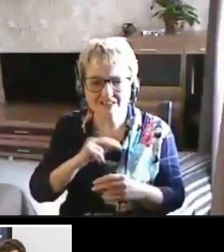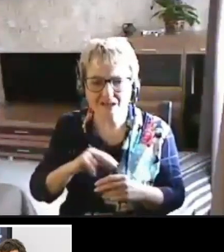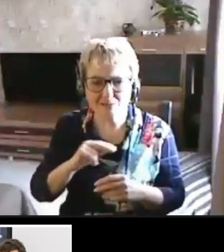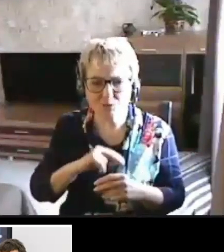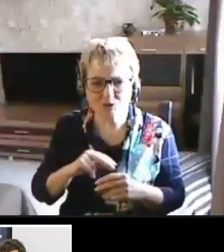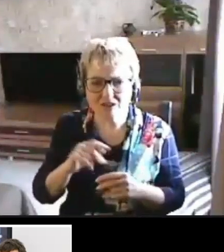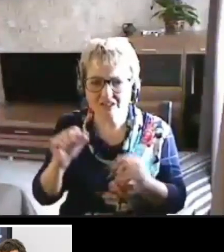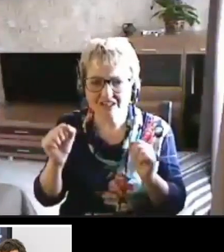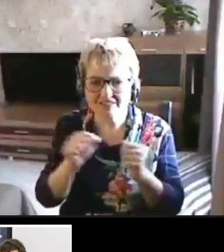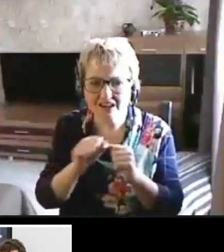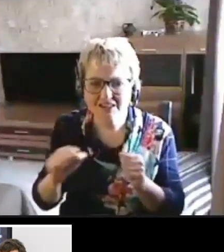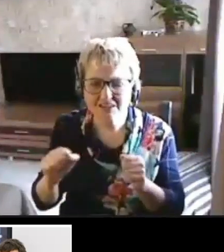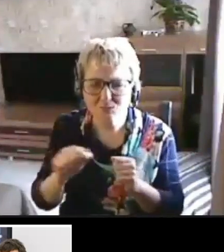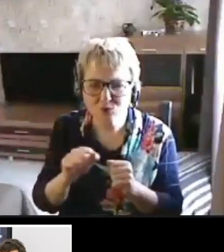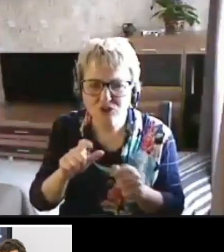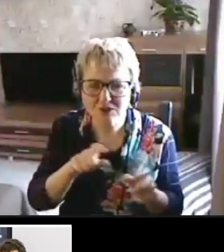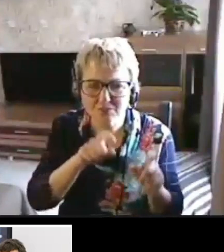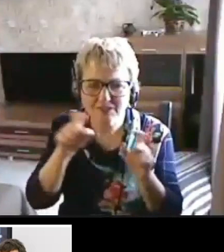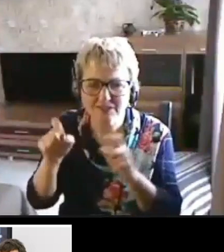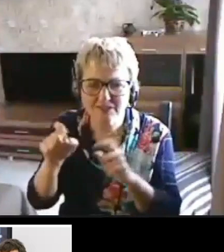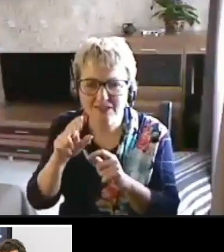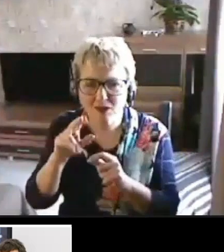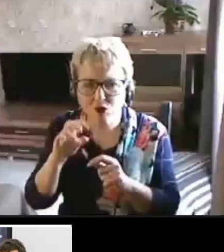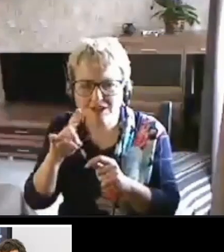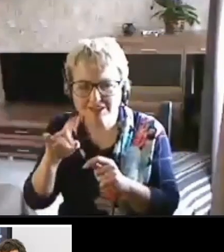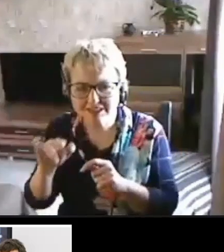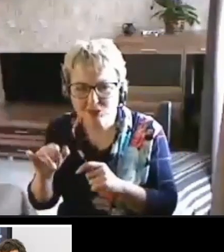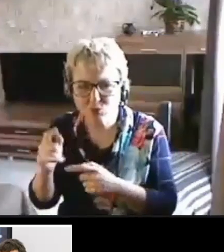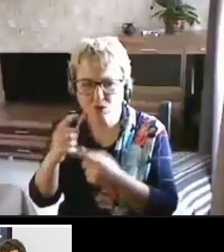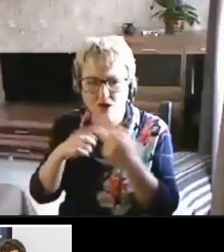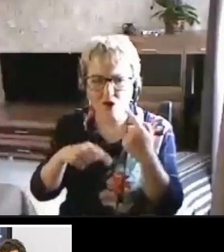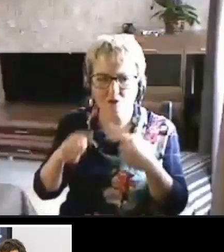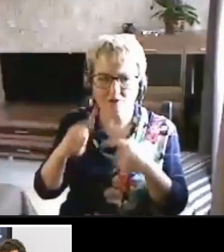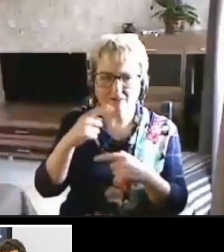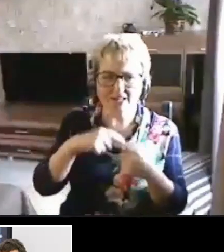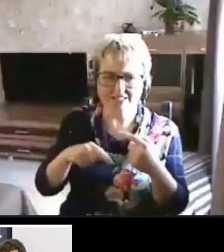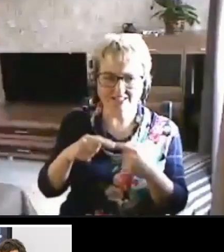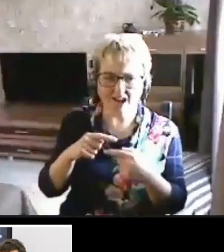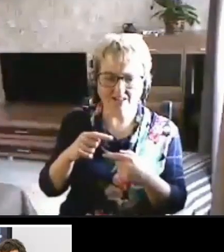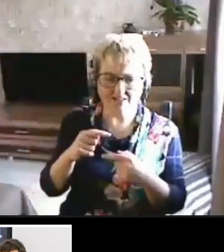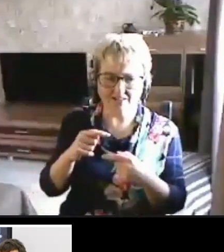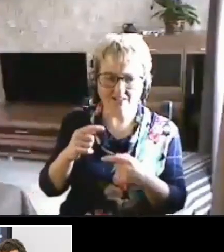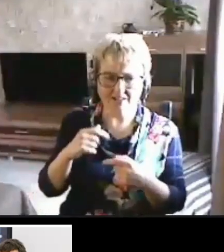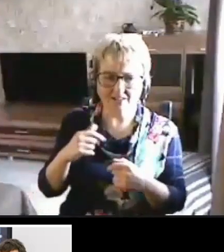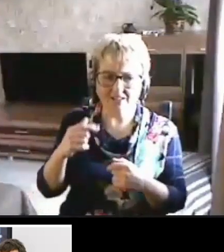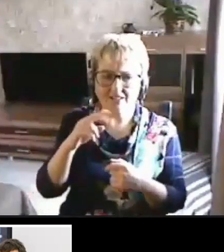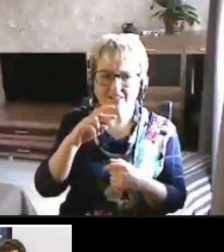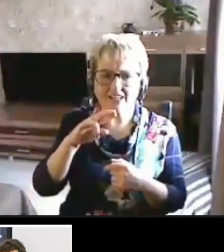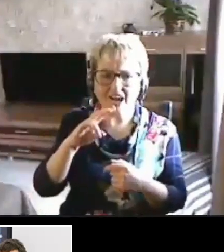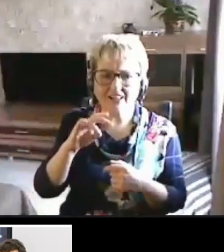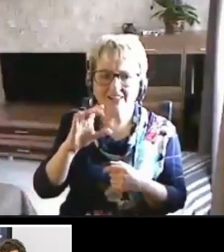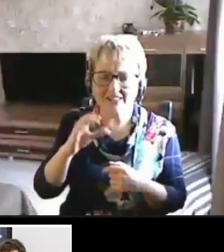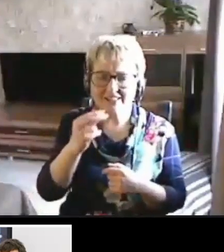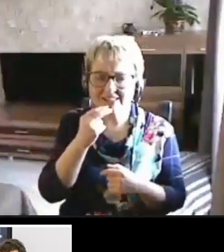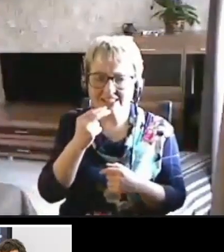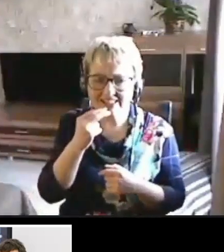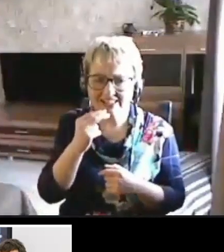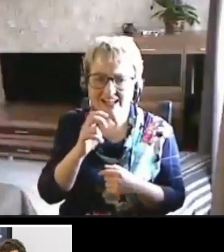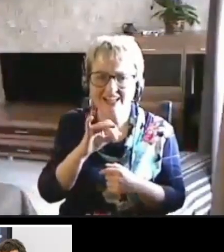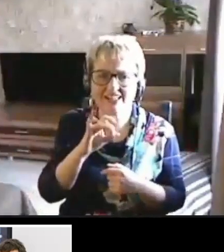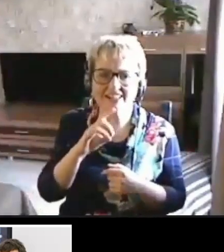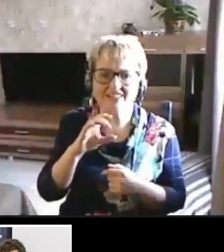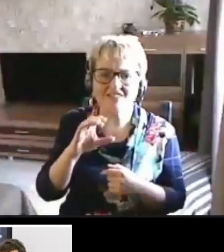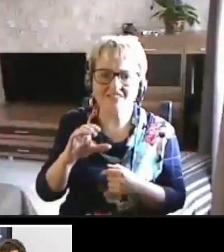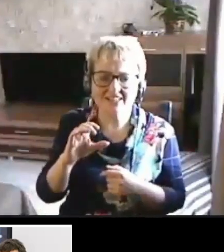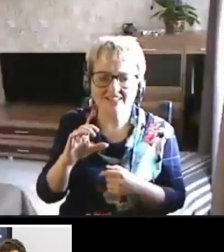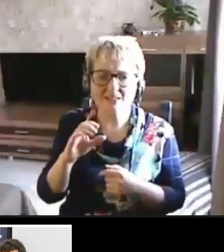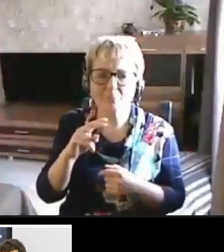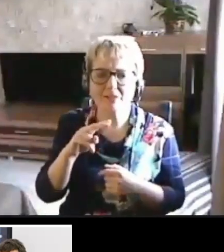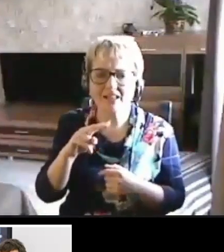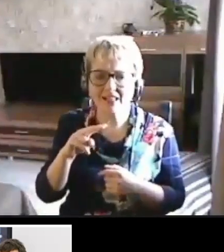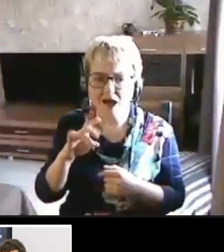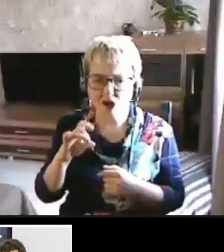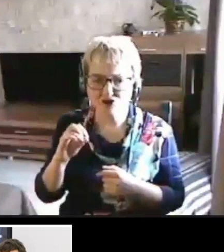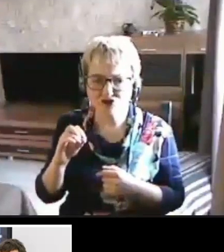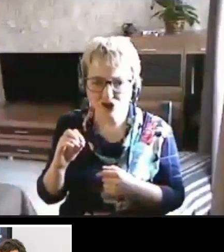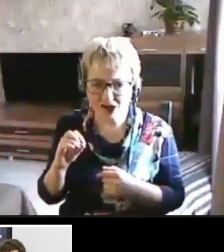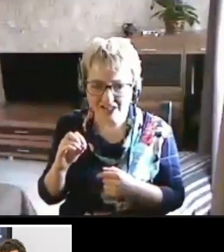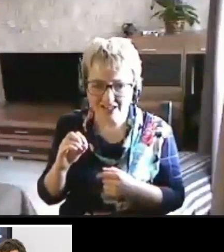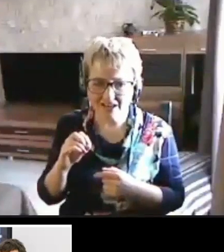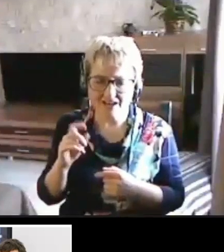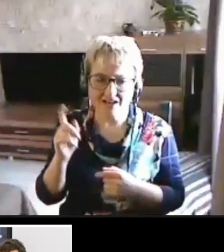Невозможно перейти в корзину и вернуться на экран назад. Яндекс. Еда. Интерфейс приложения в целом